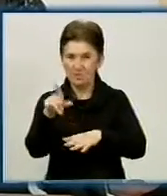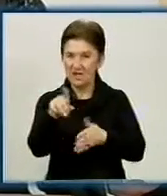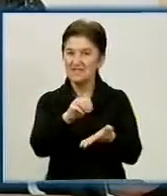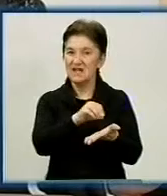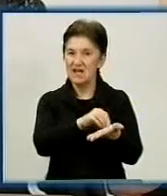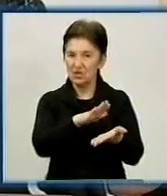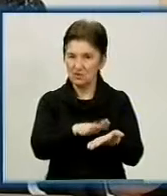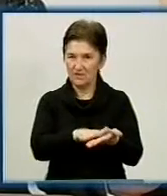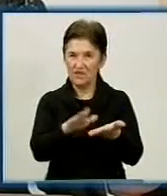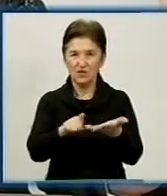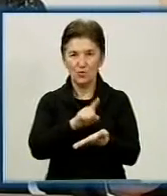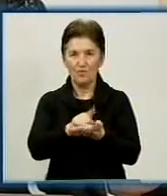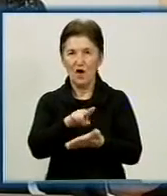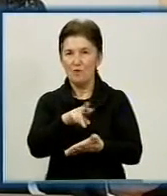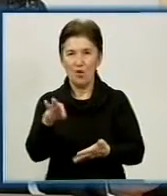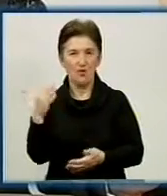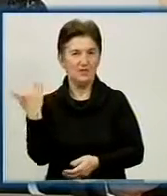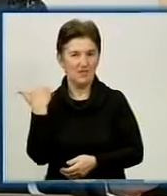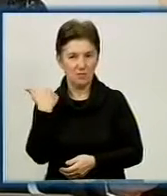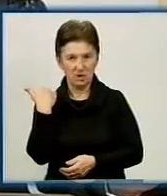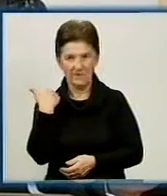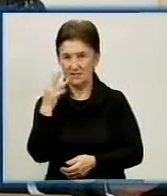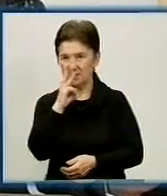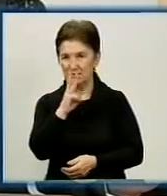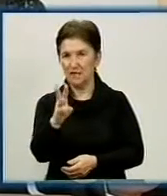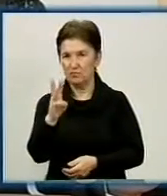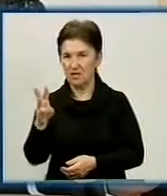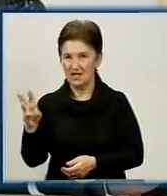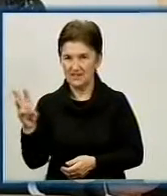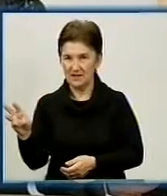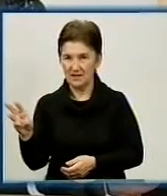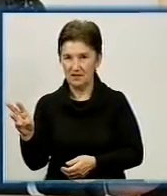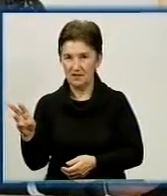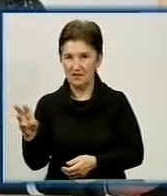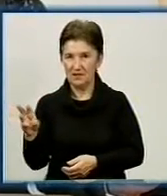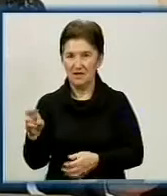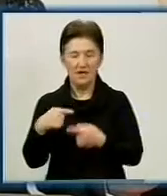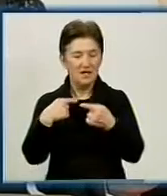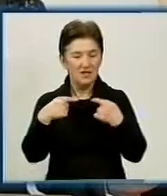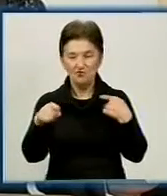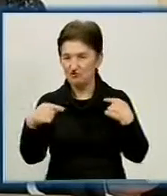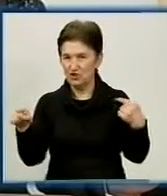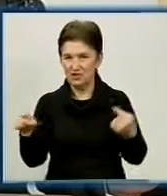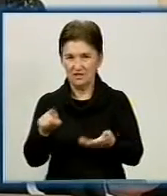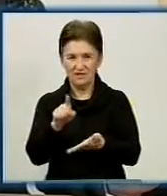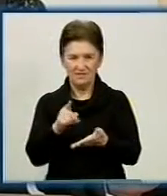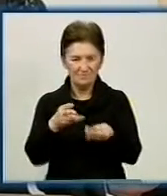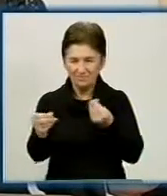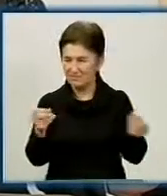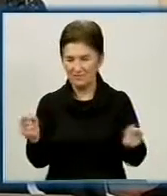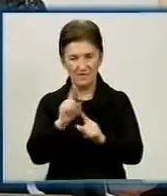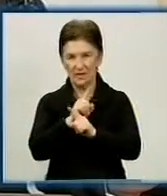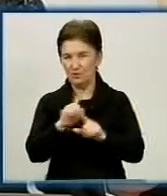зобов'язання по заборгованості і заробітній платі, енергоносіяв, ніякі інші видатки не проводяться.